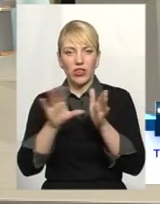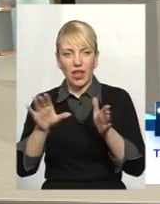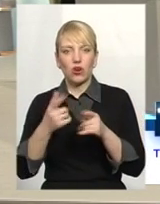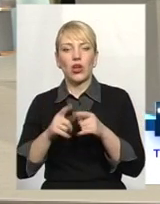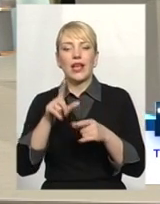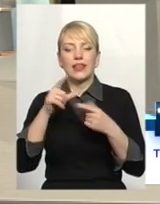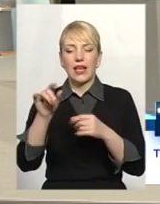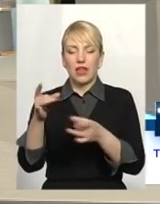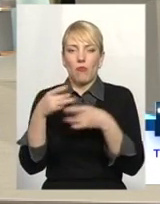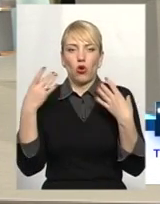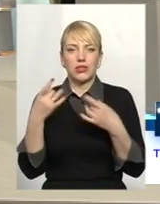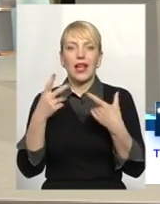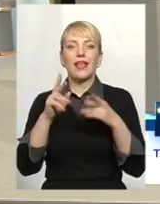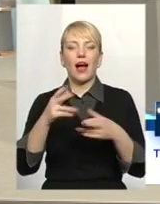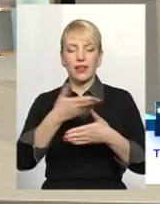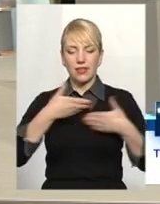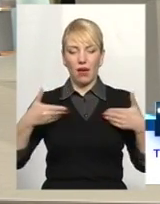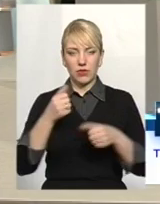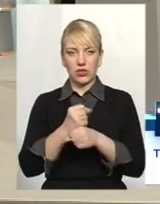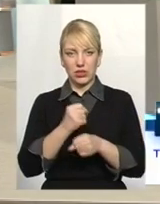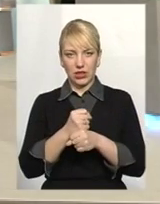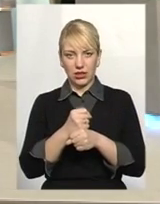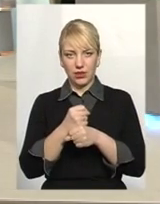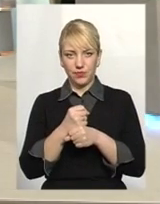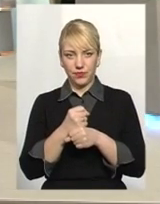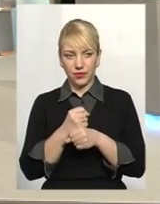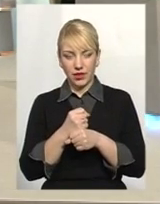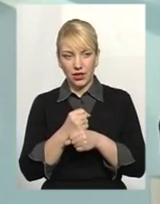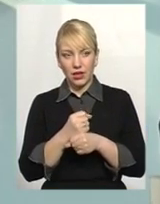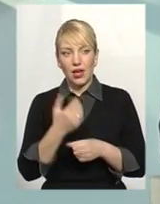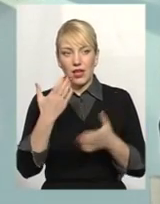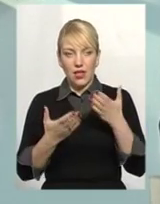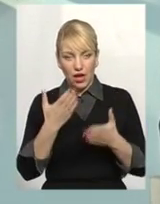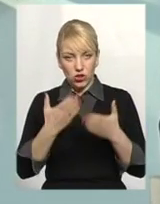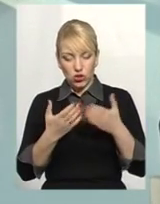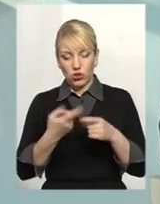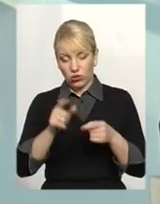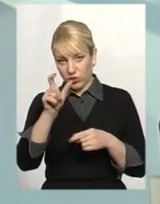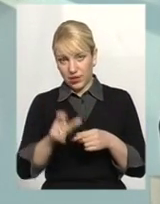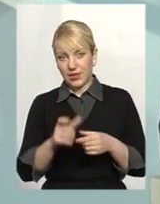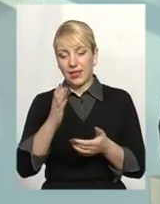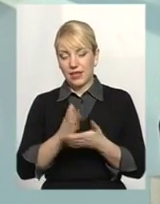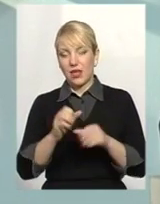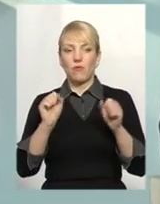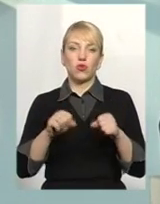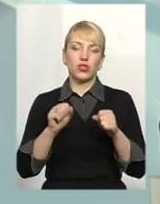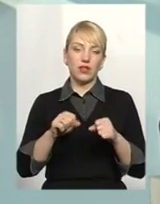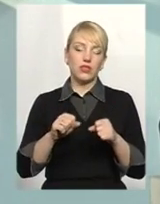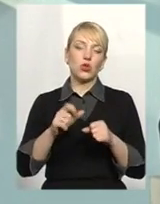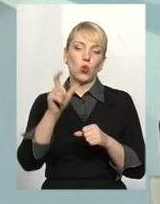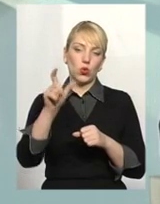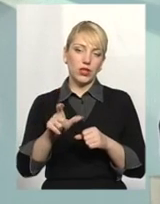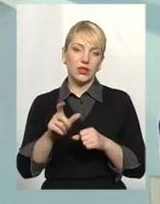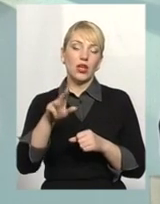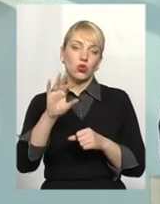як ми маємо діяти. Тобто, якщо даний споживач, є можливість даного споживача,